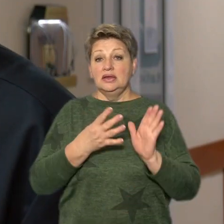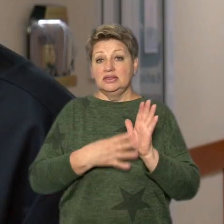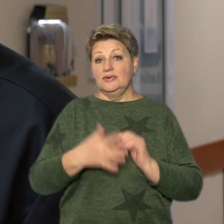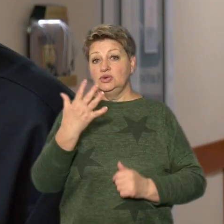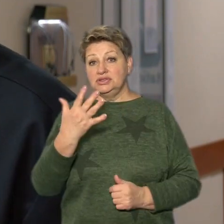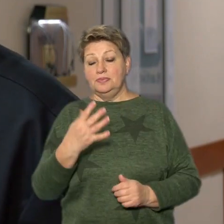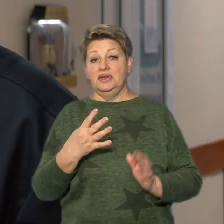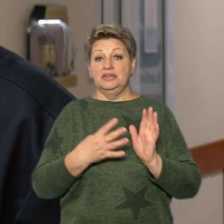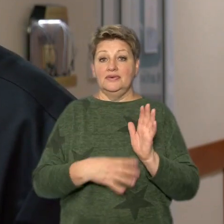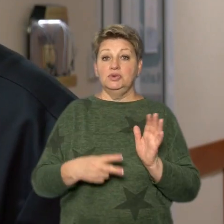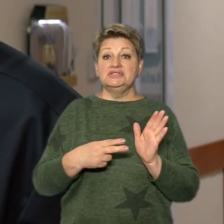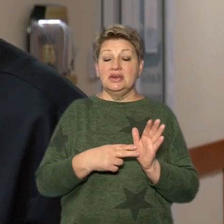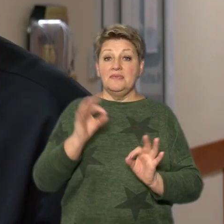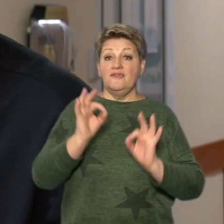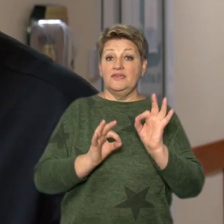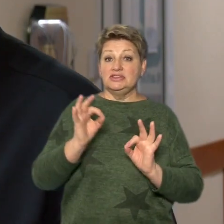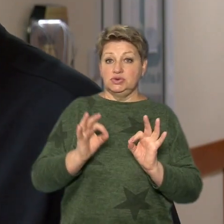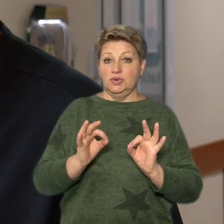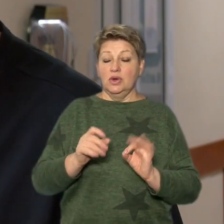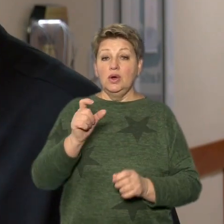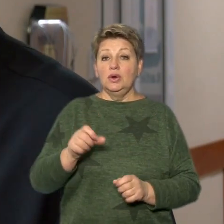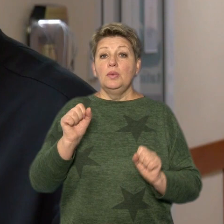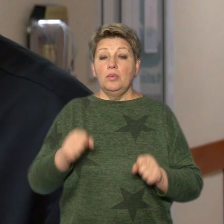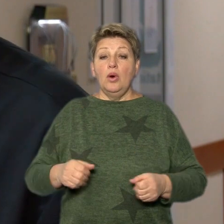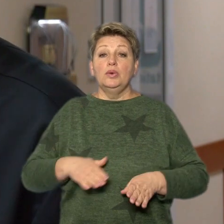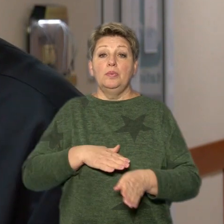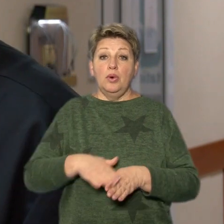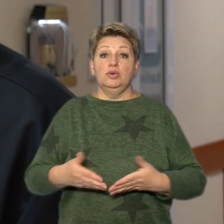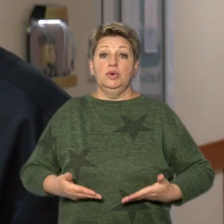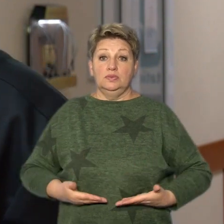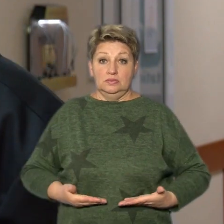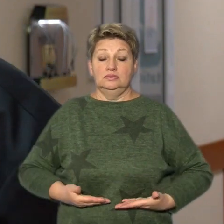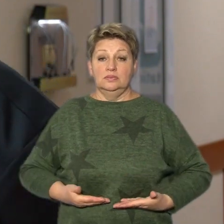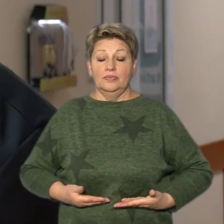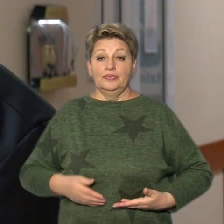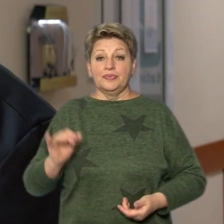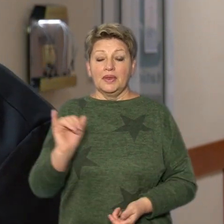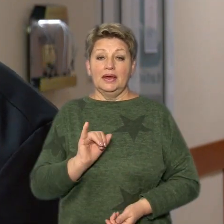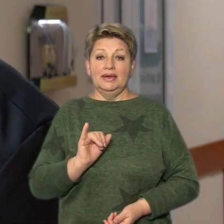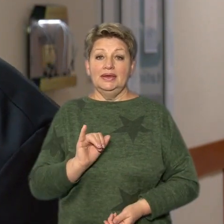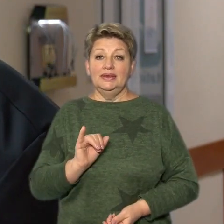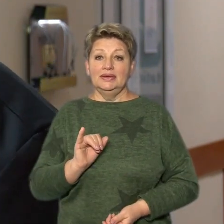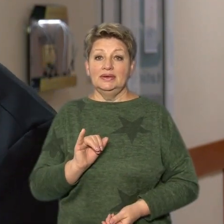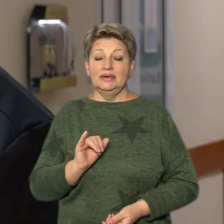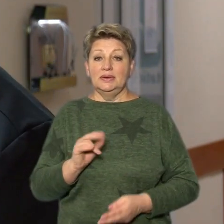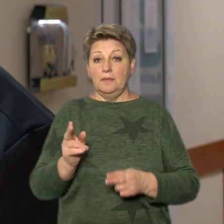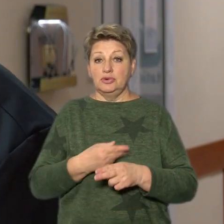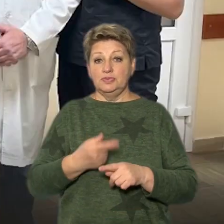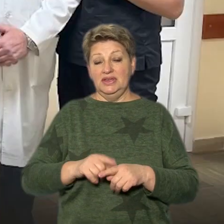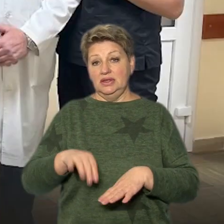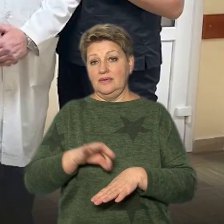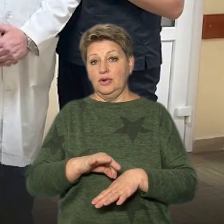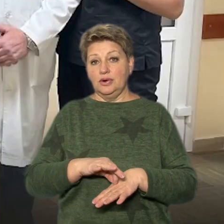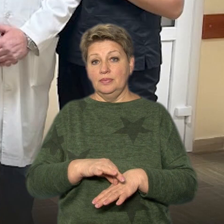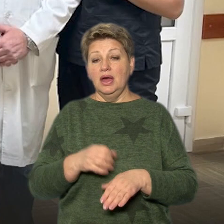-97%. Тобто люди можуть повноцінно жити і позбутися цієї хвороби.